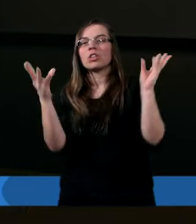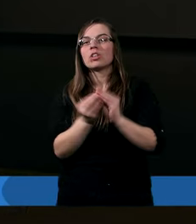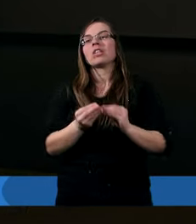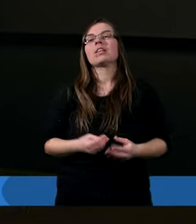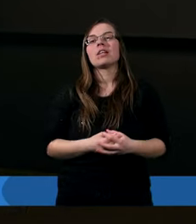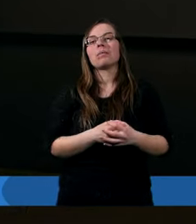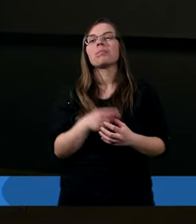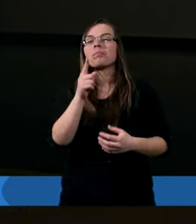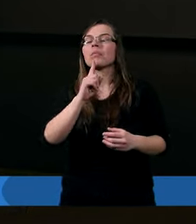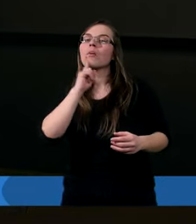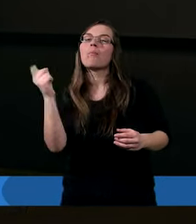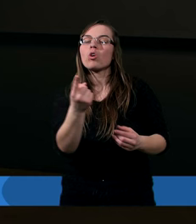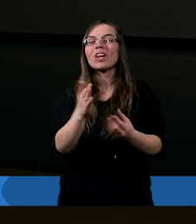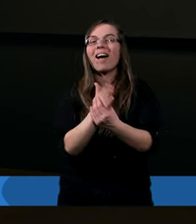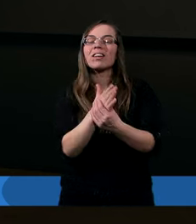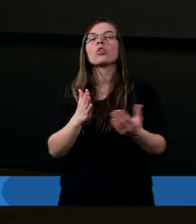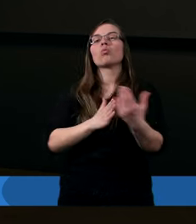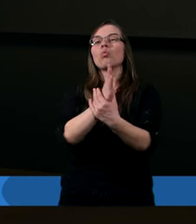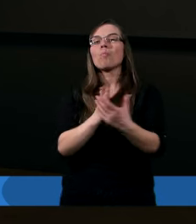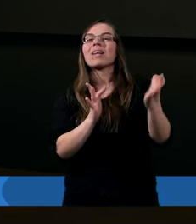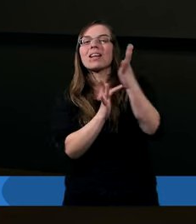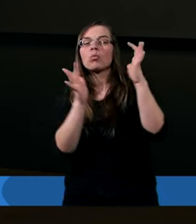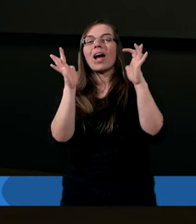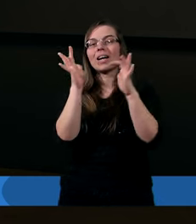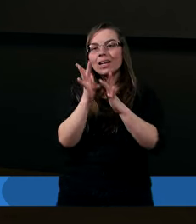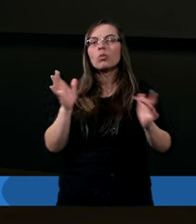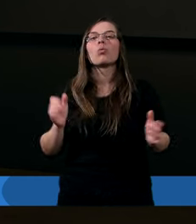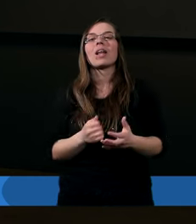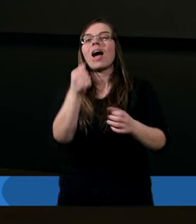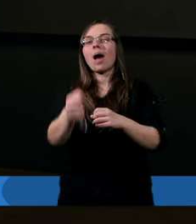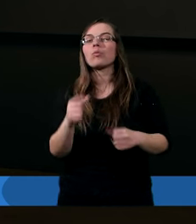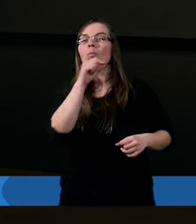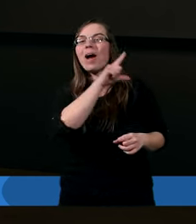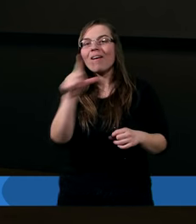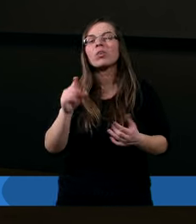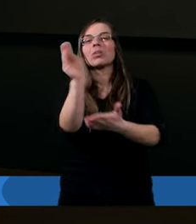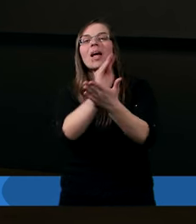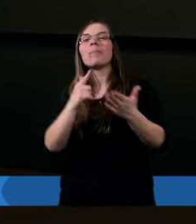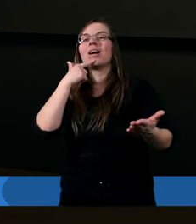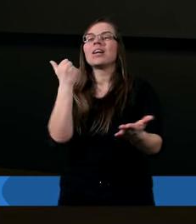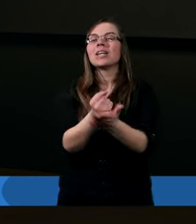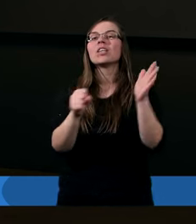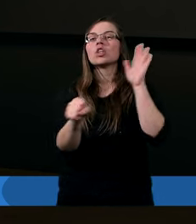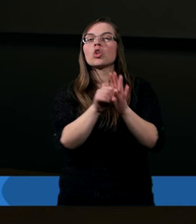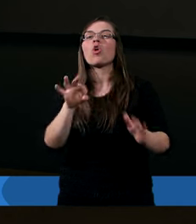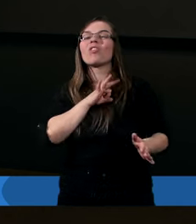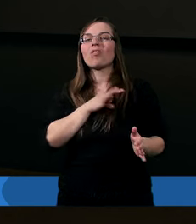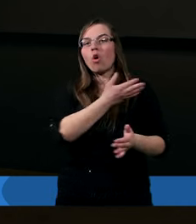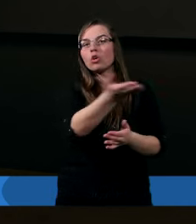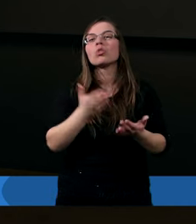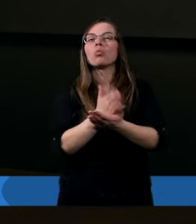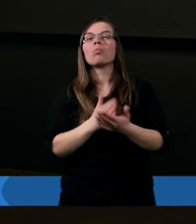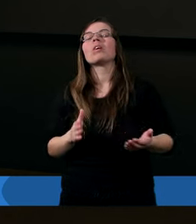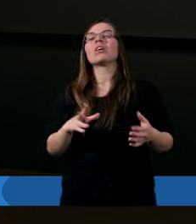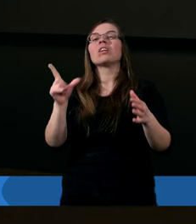sprawie tej pośredniczej służby Jezusa Chrystusa apostoł Paweł napisał list do swoich ziomków.